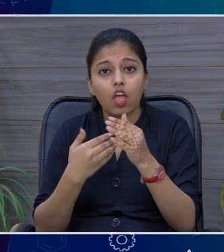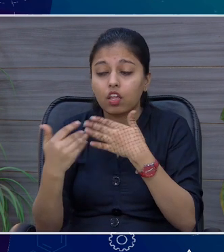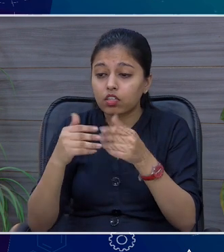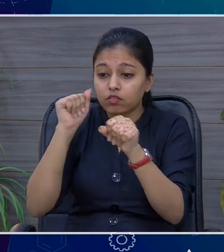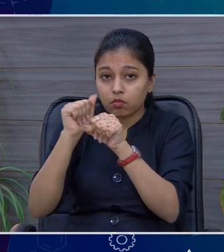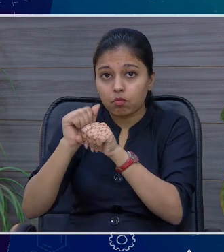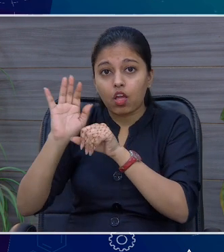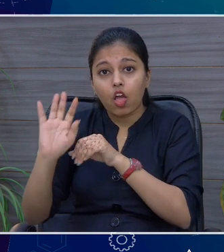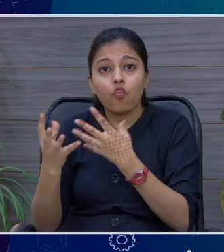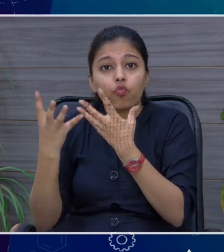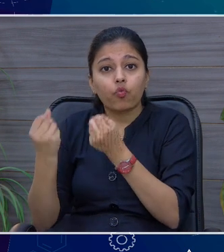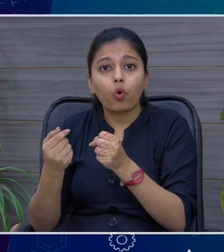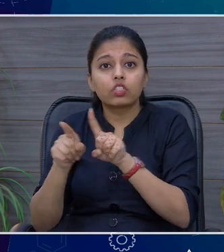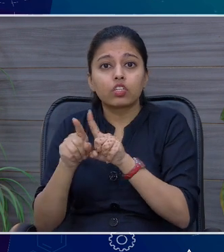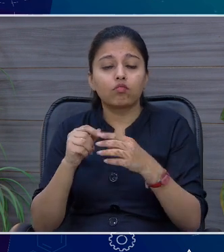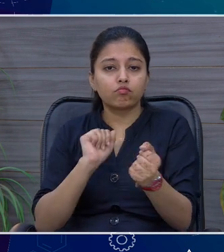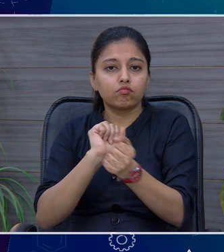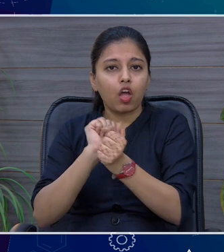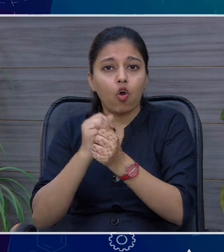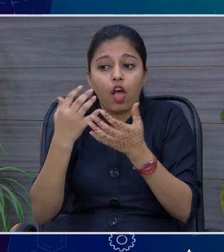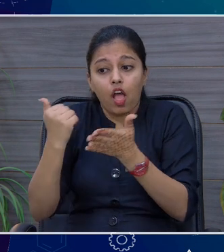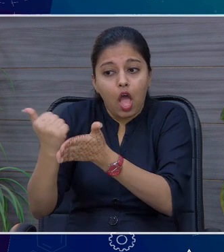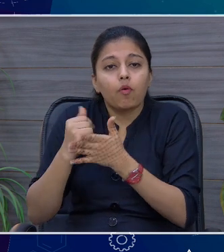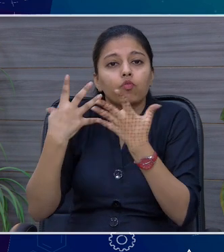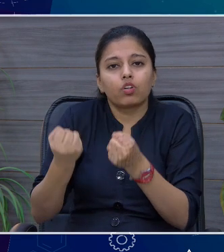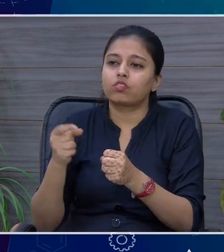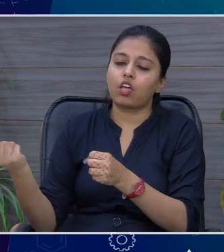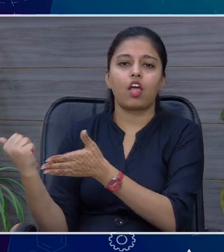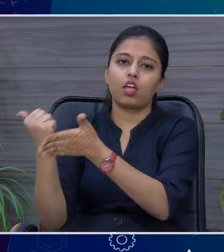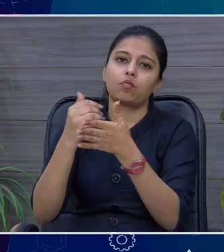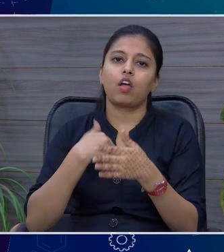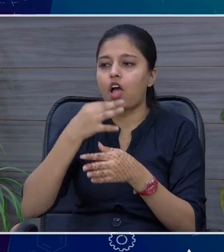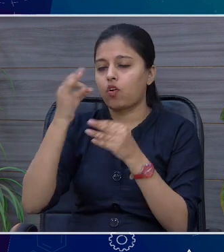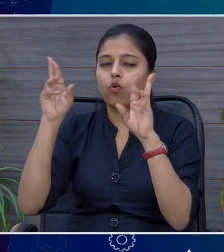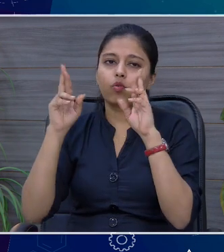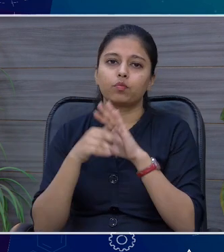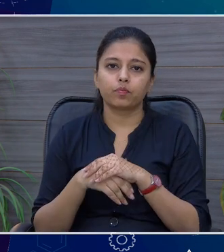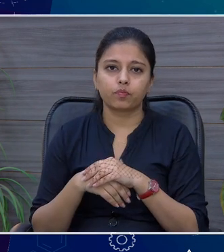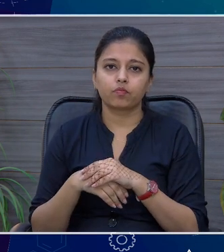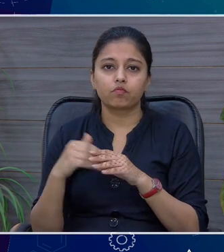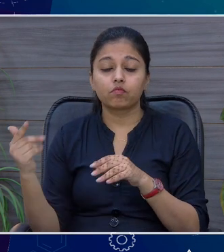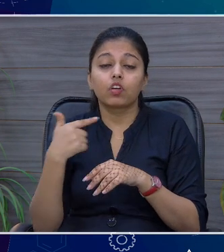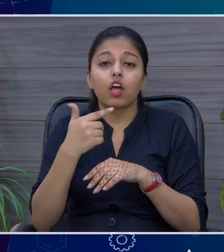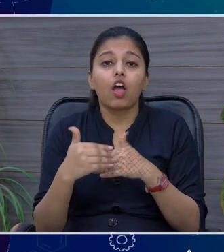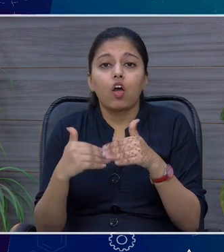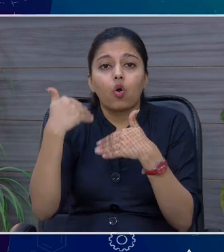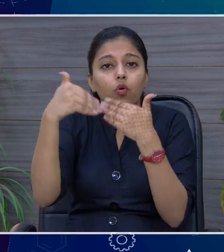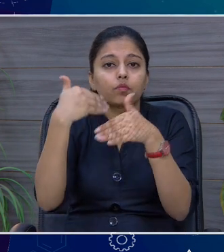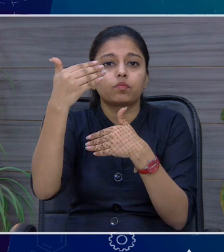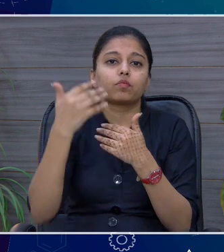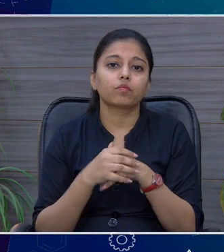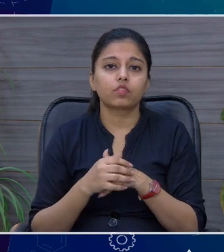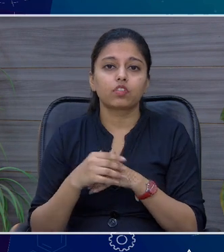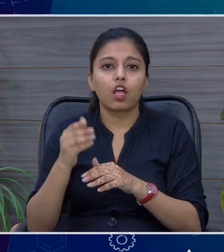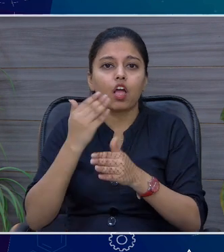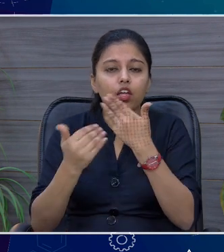जिसको जरूरत है कानून की जहां पर एक मदद की होती है वो आप जलूर करें ऐसी मेरी आपसे आशा है आगे के फुचर इमिंट्स ते भी विदेगार्ट को लर्निंग